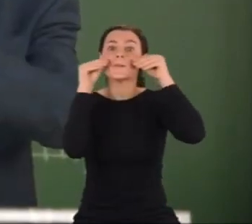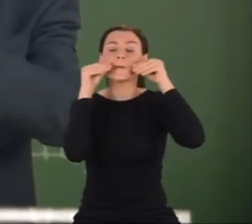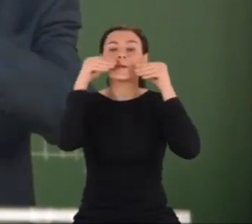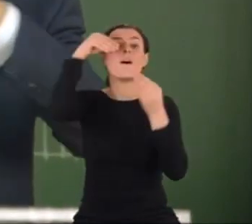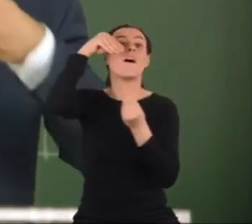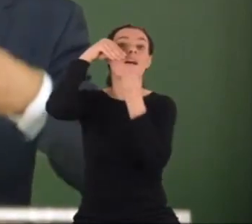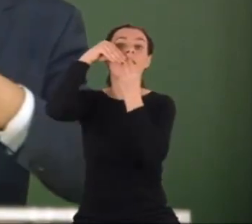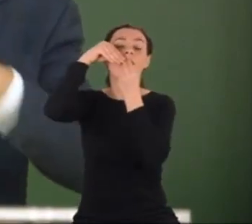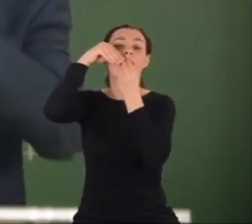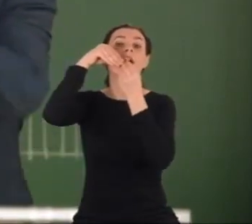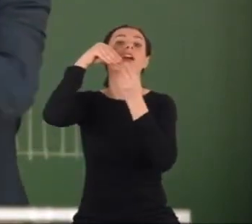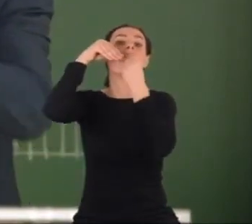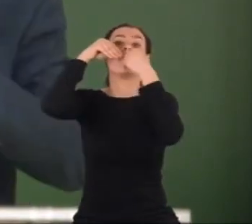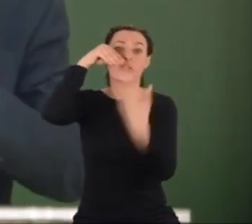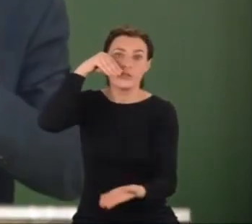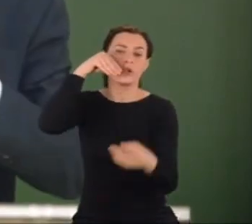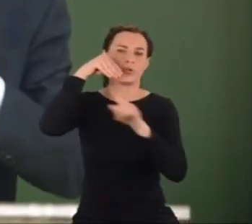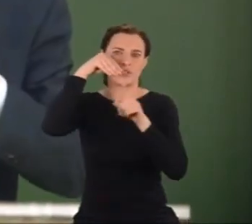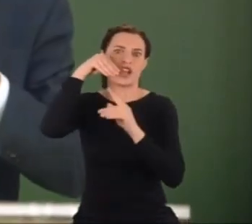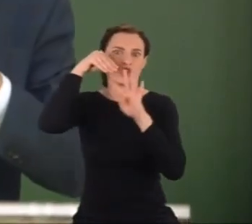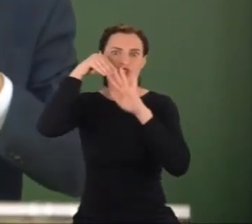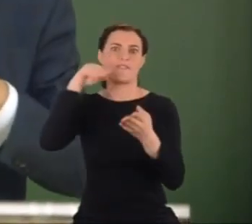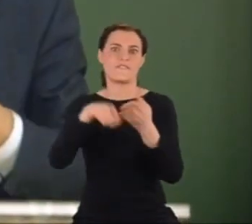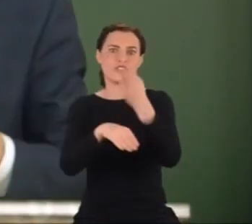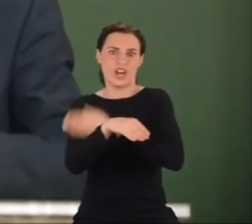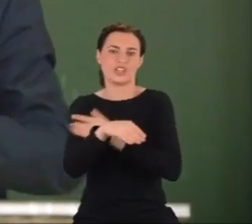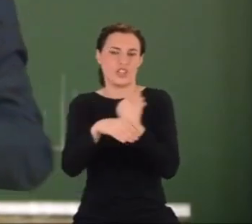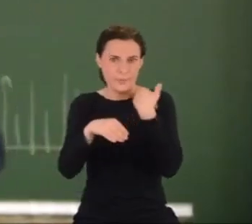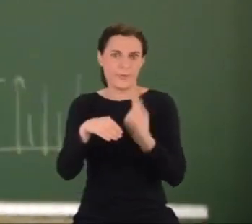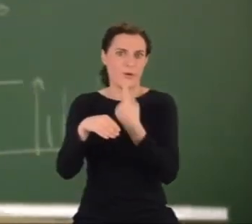najpierw tam siedział. To argument stomatologiczny.